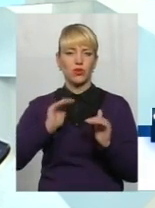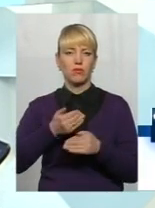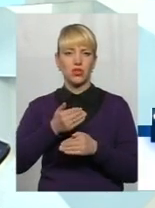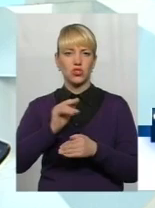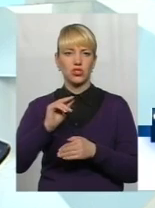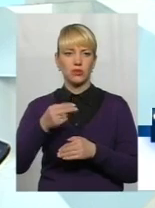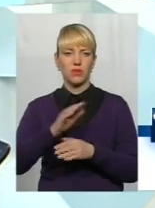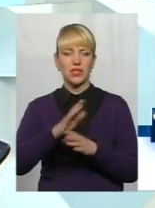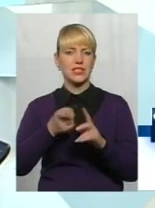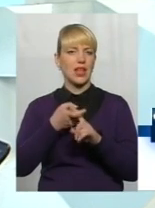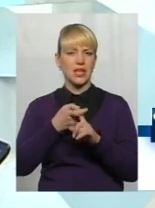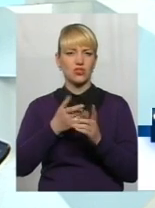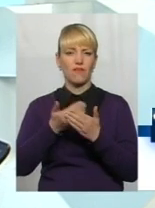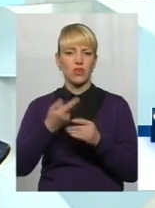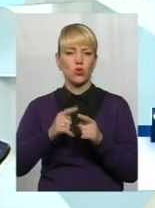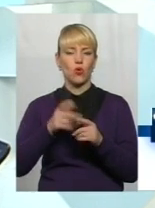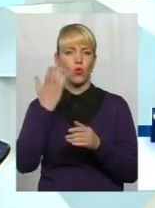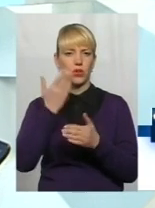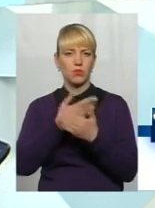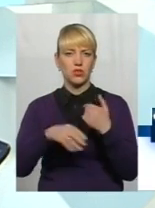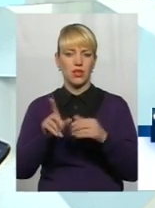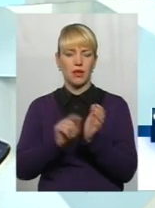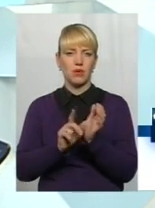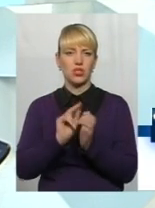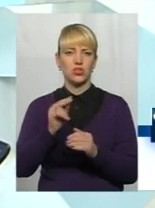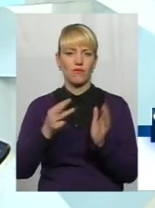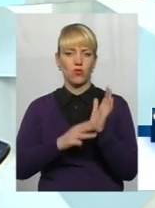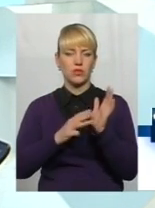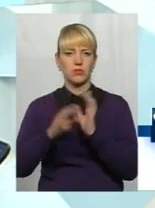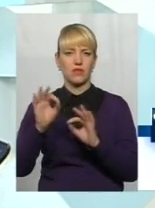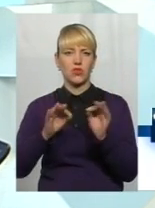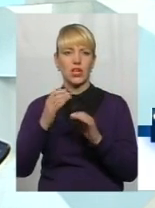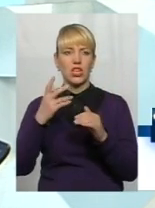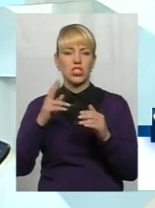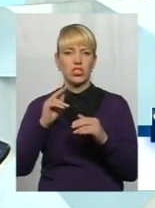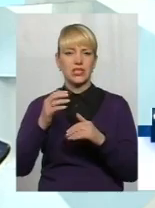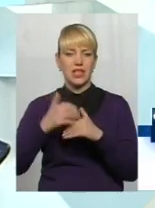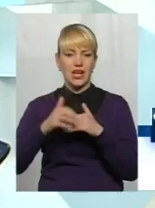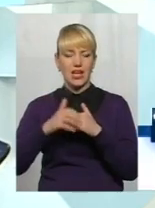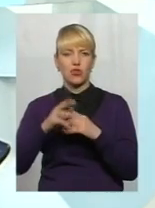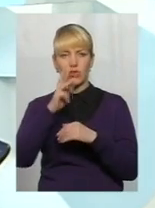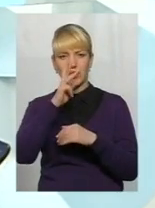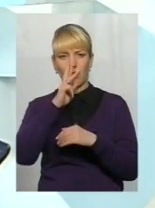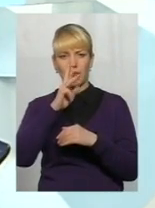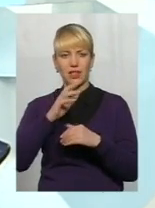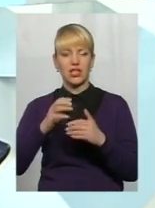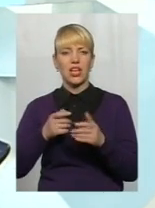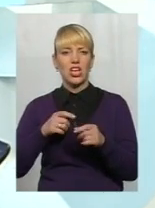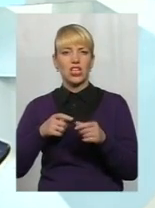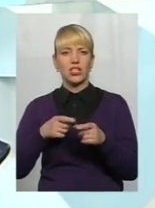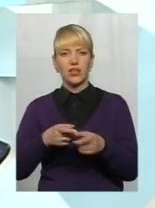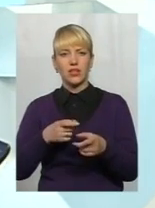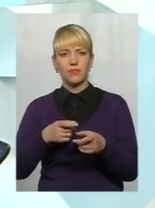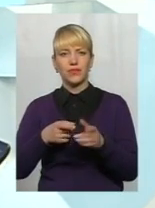незалежно від того, коли вони пішли на пенсію, ніж 80% від середньої заробітної плати шахтаря. Або вона